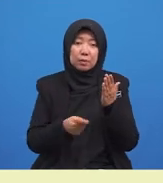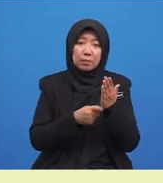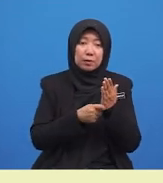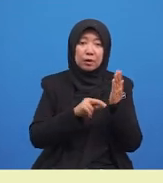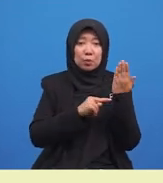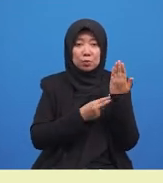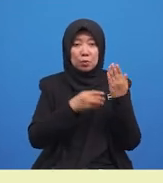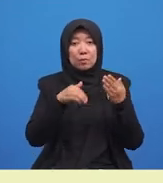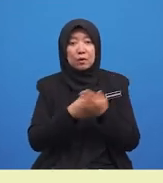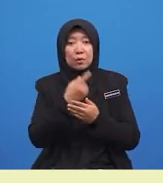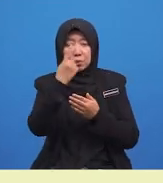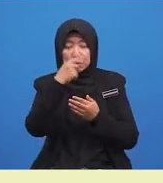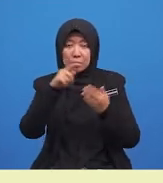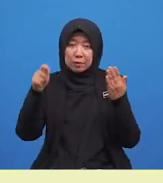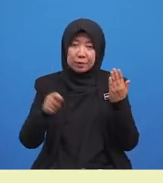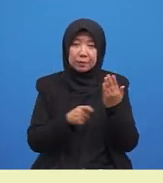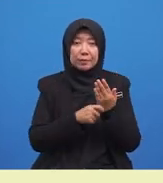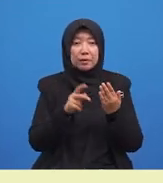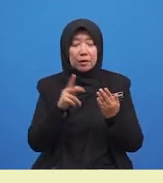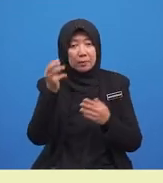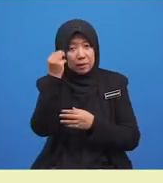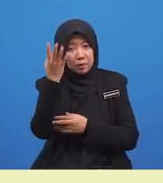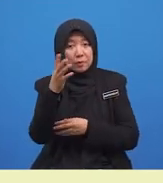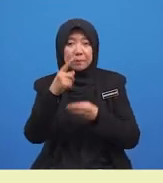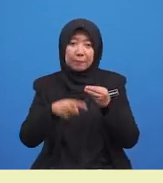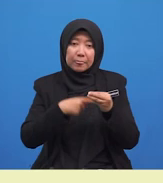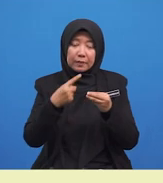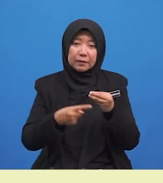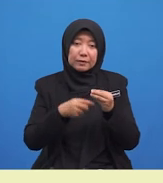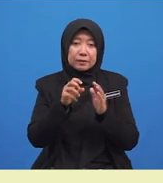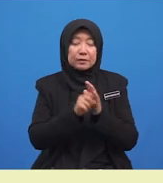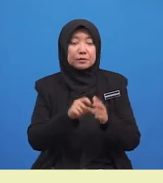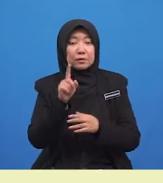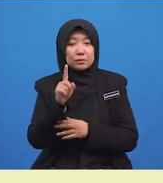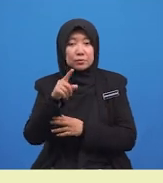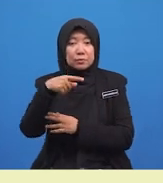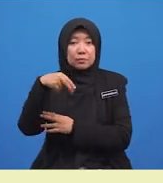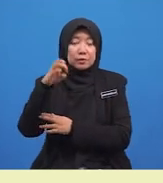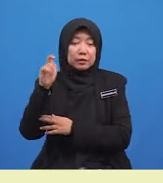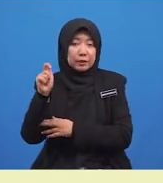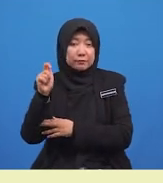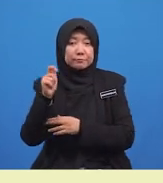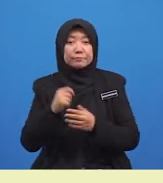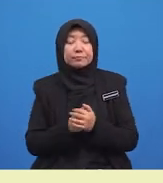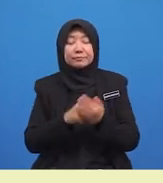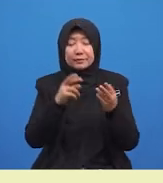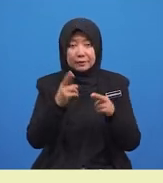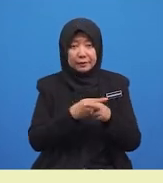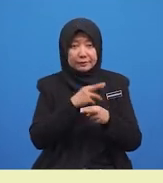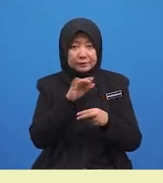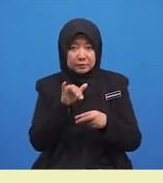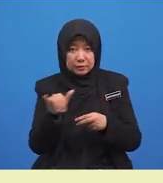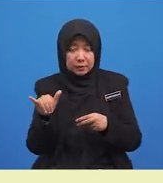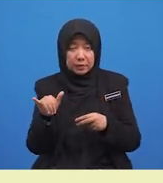untuk menambahkan maklumat tentang sesuatu predikat. Secara ringkasnya,